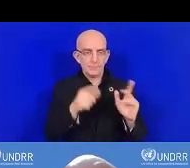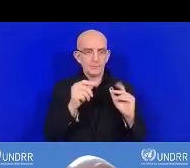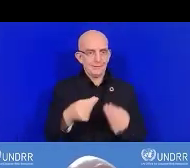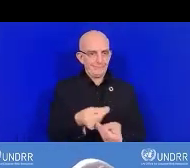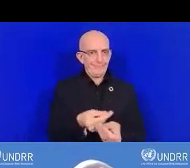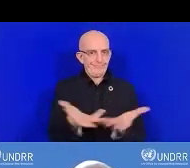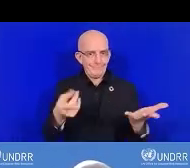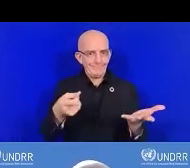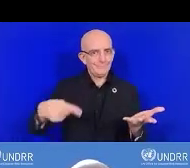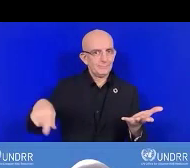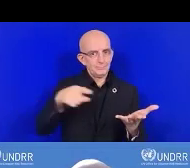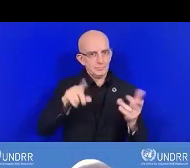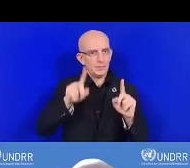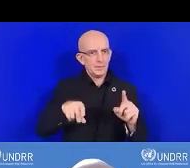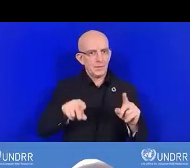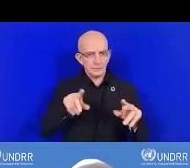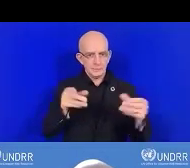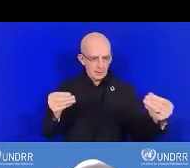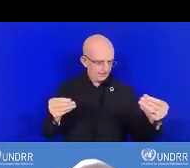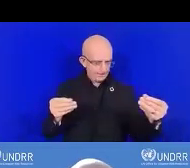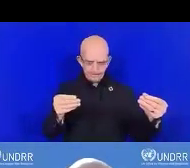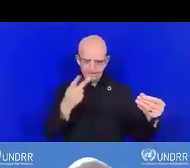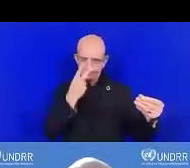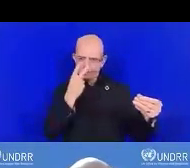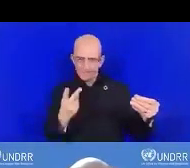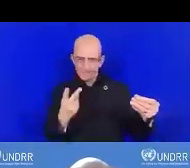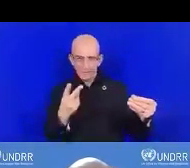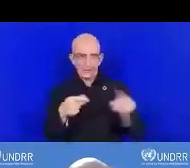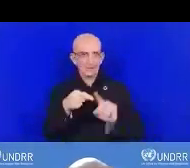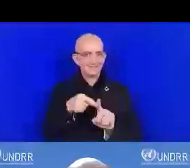regarder le tableau de bord qui est détaillé.